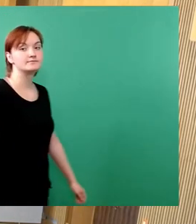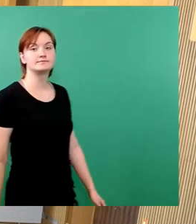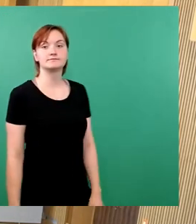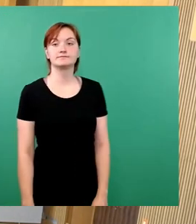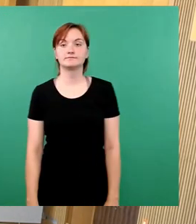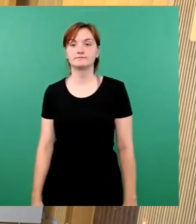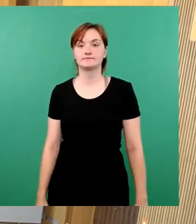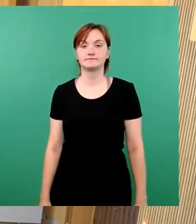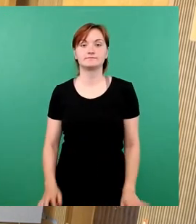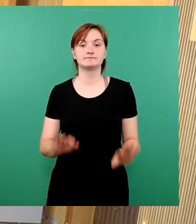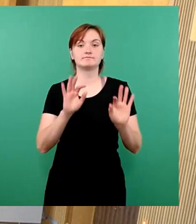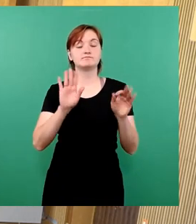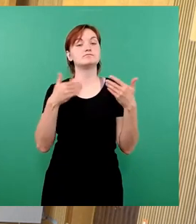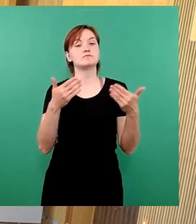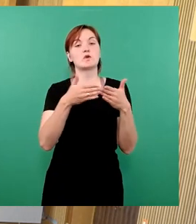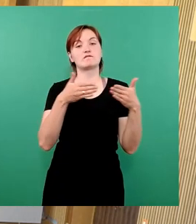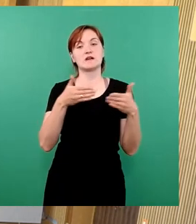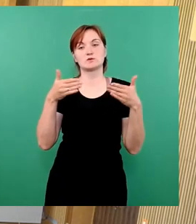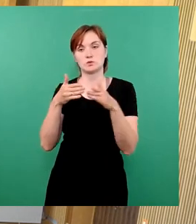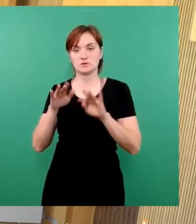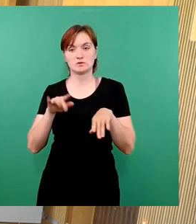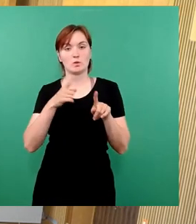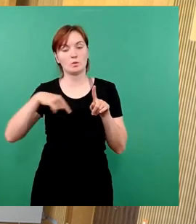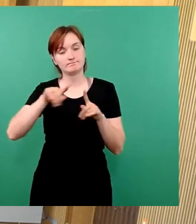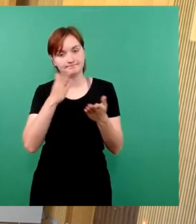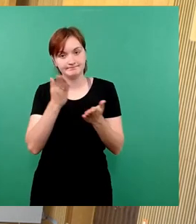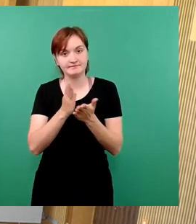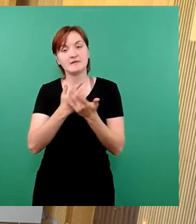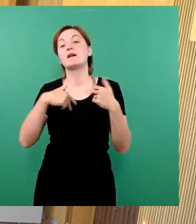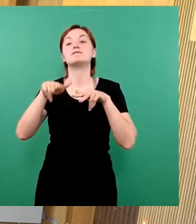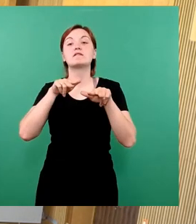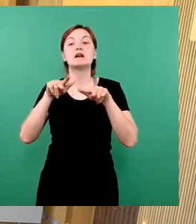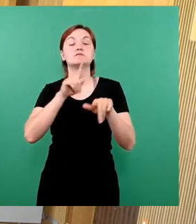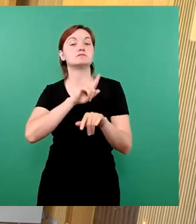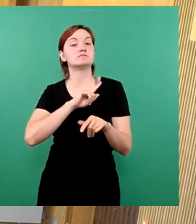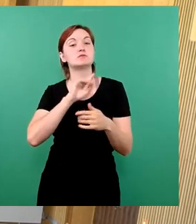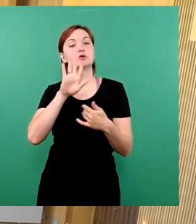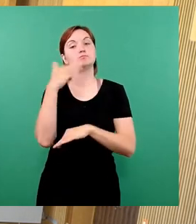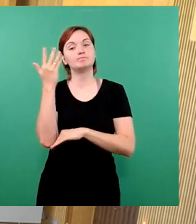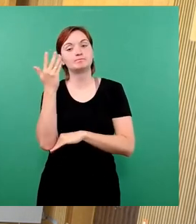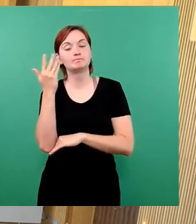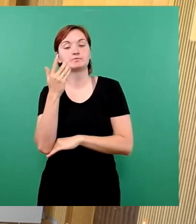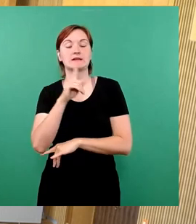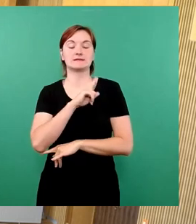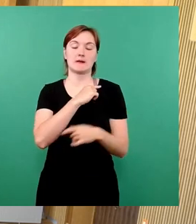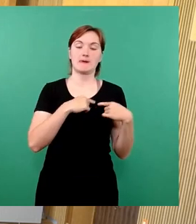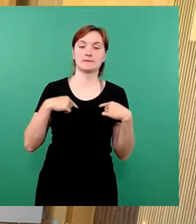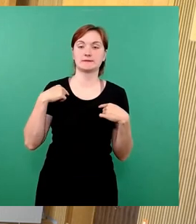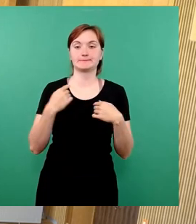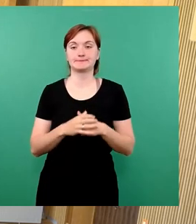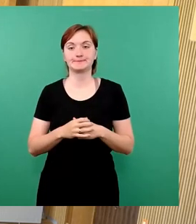Soweit zur Fraktionsrunde. dann erlaube ich mir für die Verwaltung auch noch zur aktuellen Stunde Selberstellung zu beziehen.